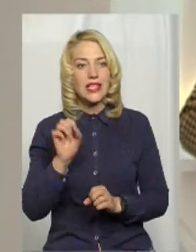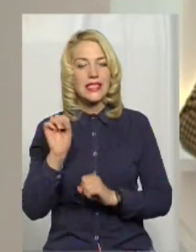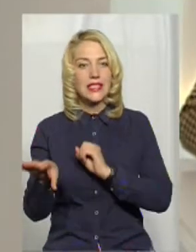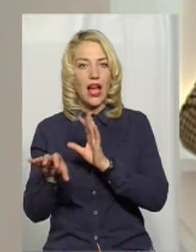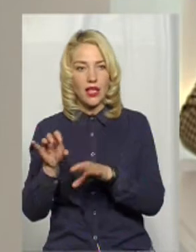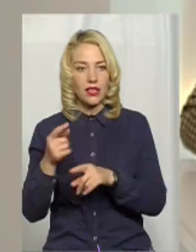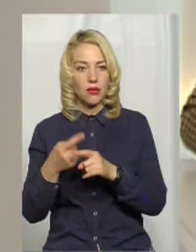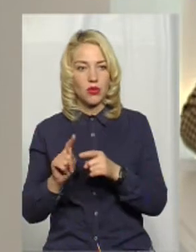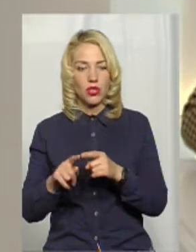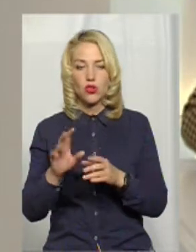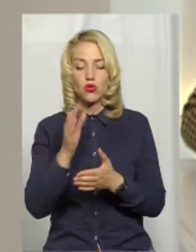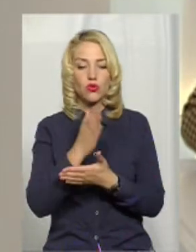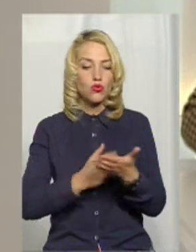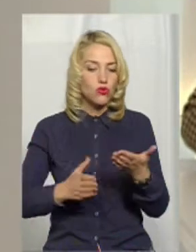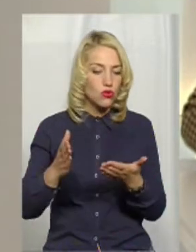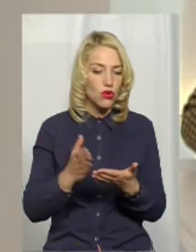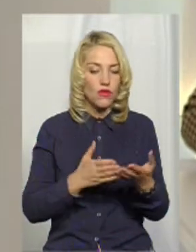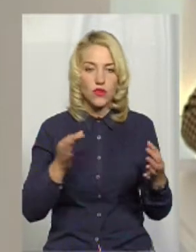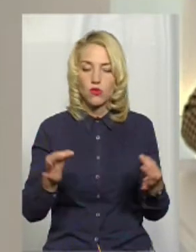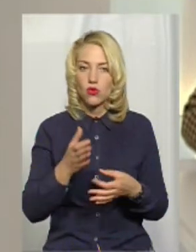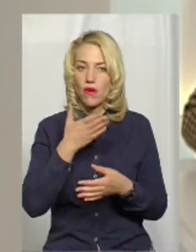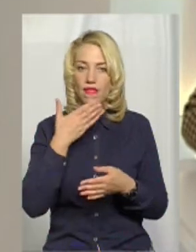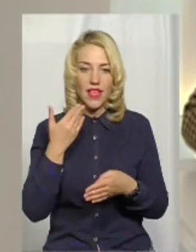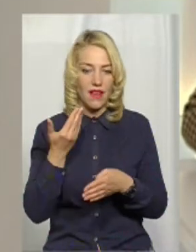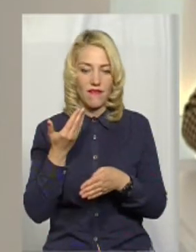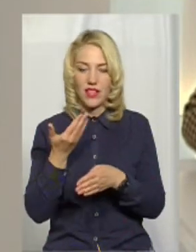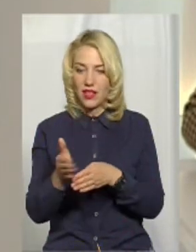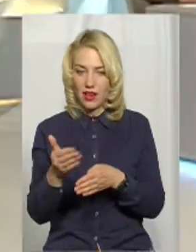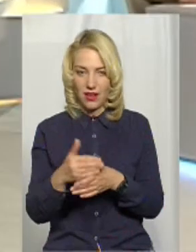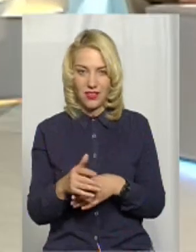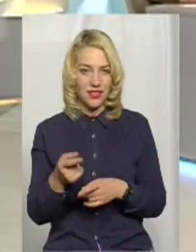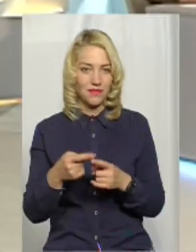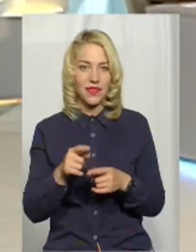те, що зовсім нічого не виділяється? Найлегше закидати.